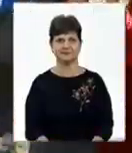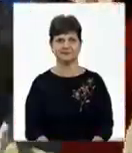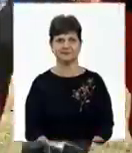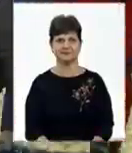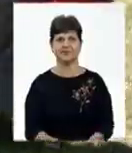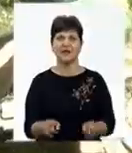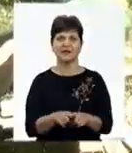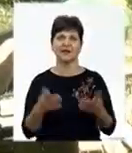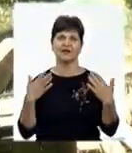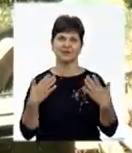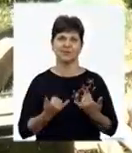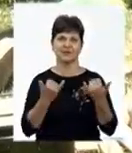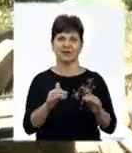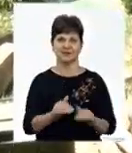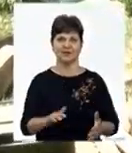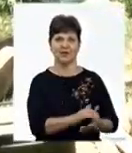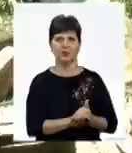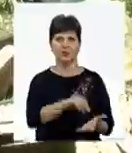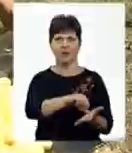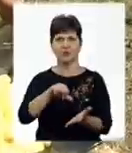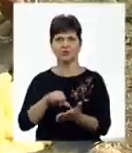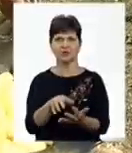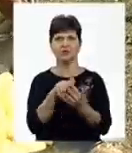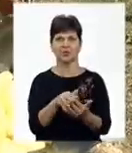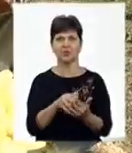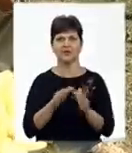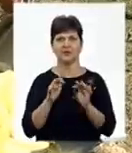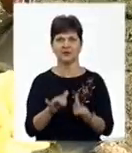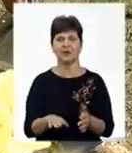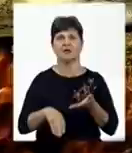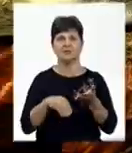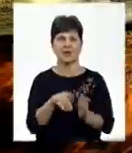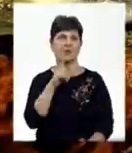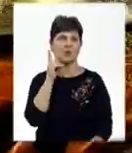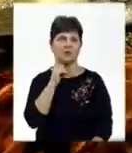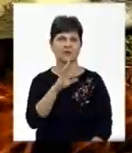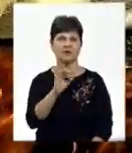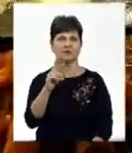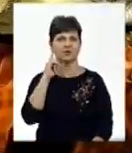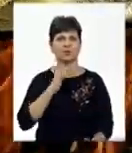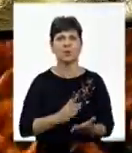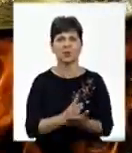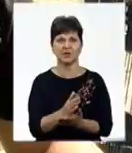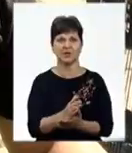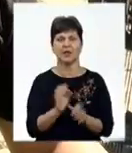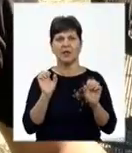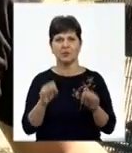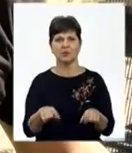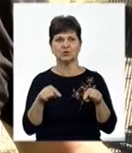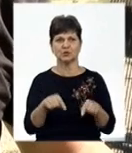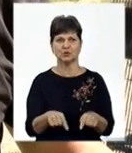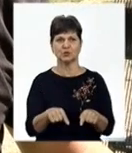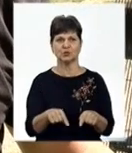Такий відпочинок для дітей організували учасники бойових дій за сприяння департаменту молодіжної та соціальної політики. Ми вже традиційно